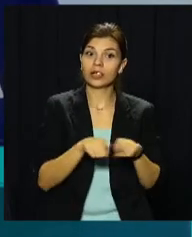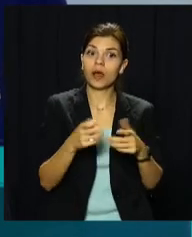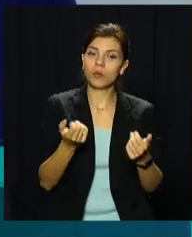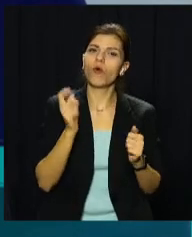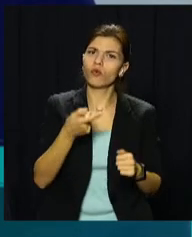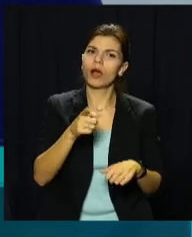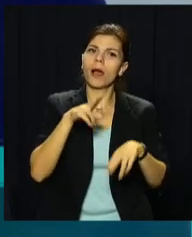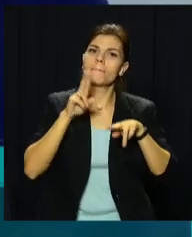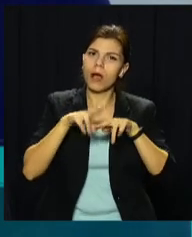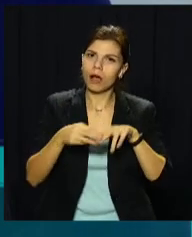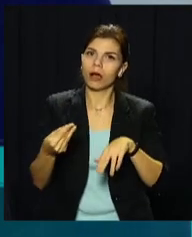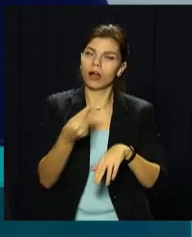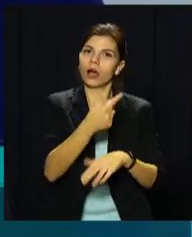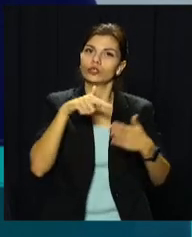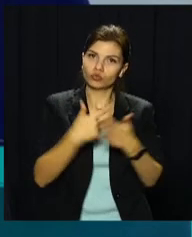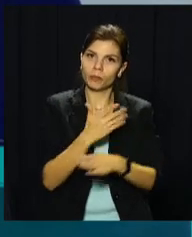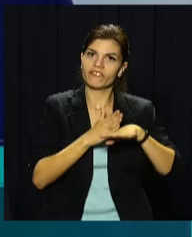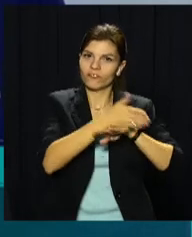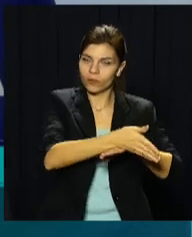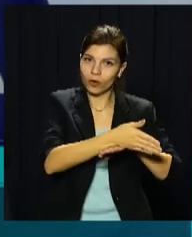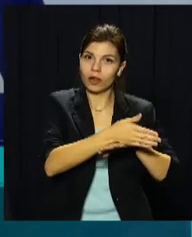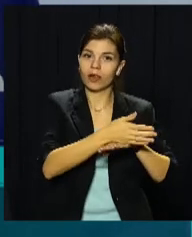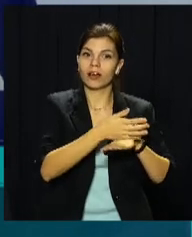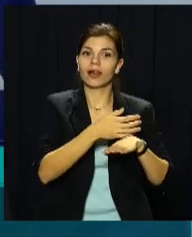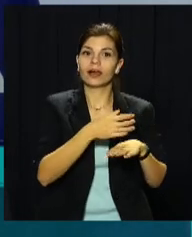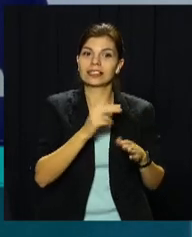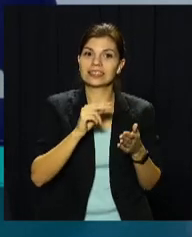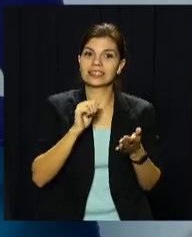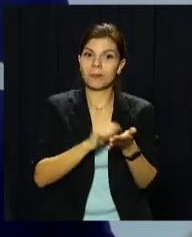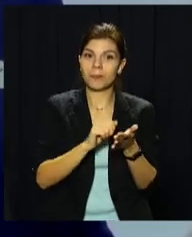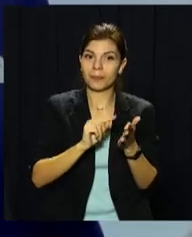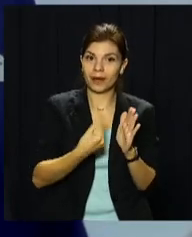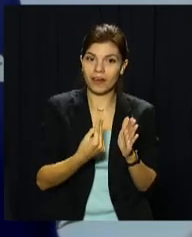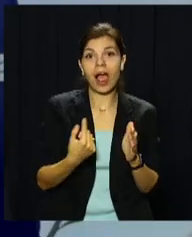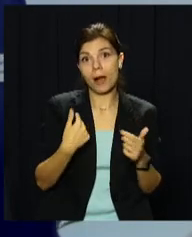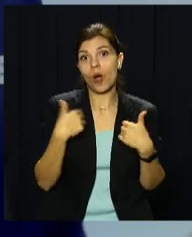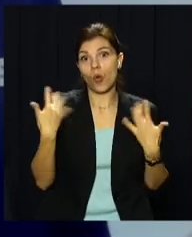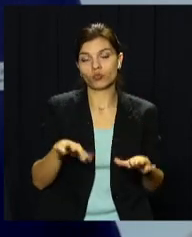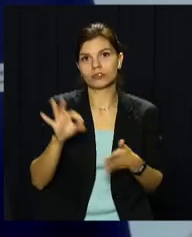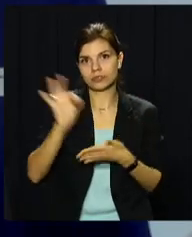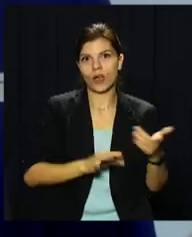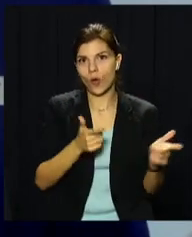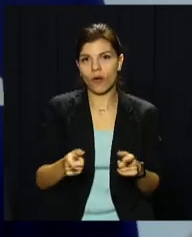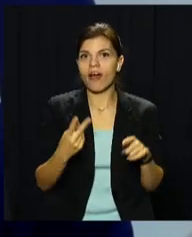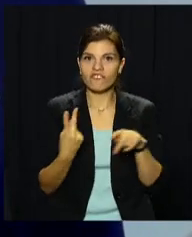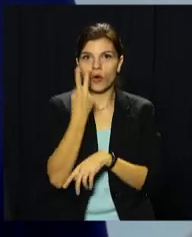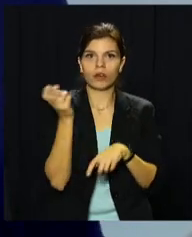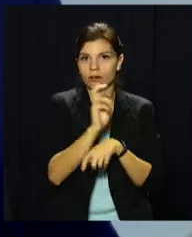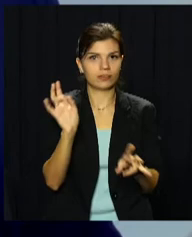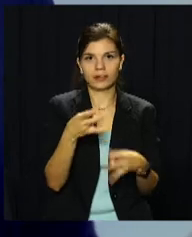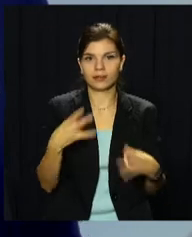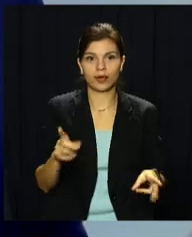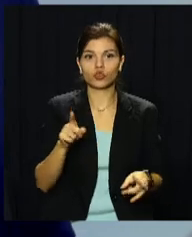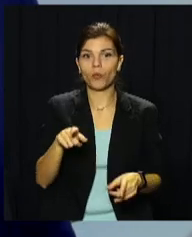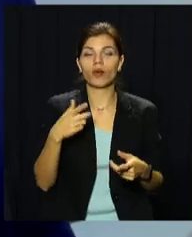отримав паспорт, ще раз звернутися до нам. ЦНАП за отримання цього документа. А ми підготували їм, щоб вони другий раз вже не приходили,